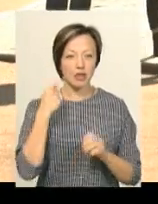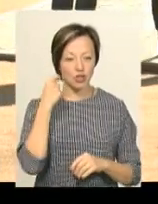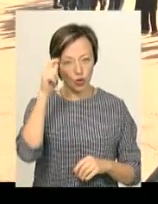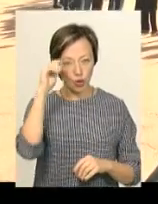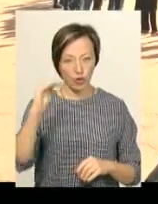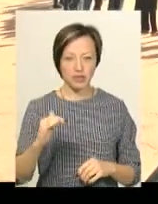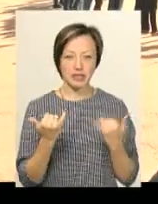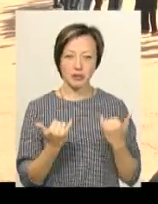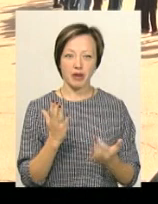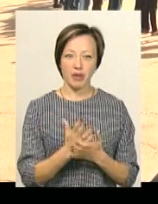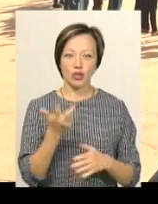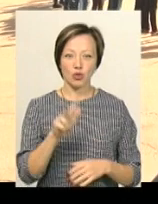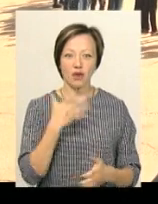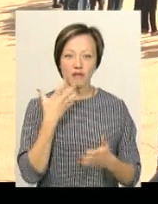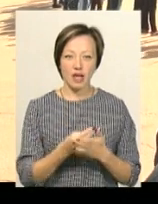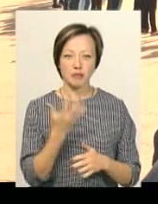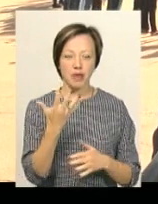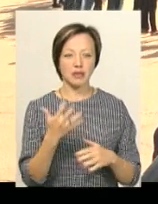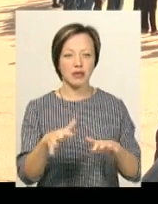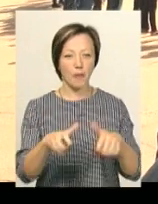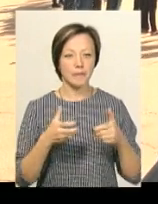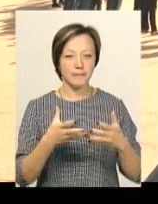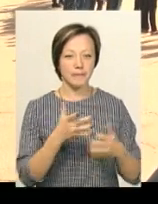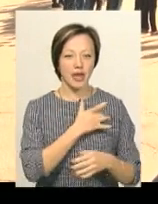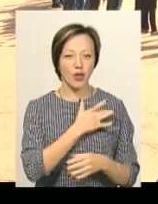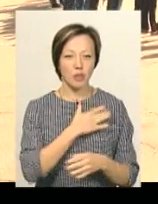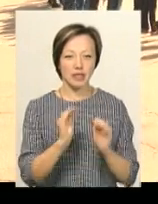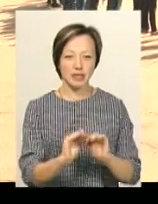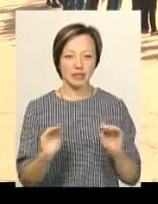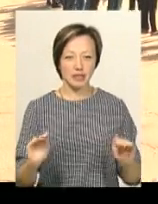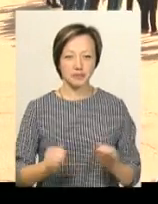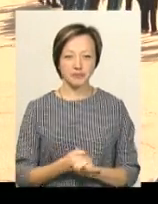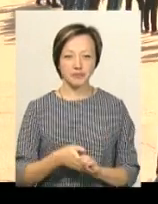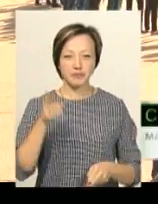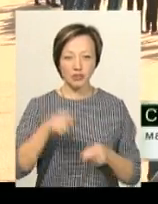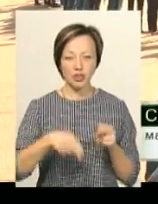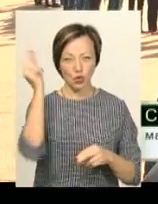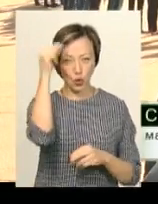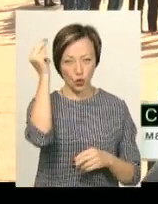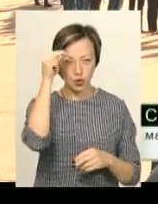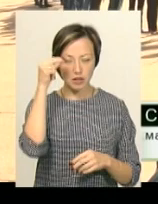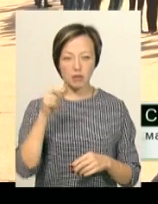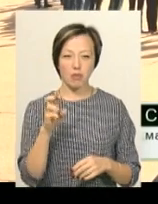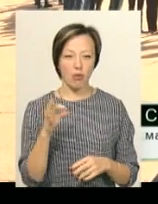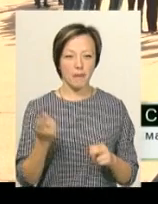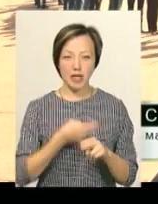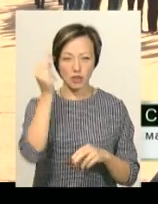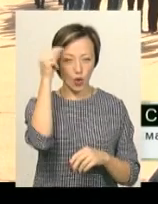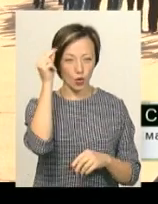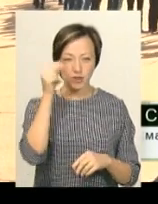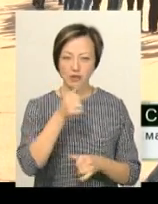хлопця. Каже, тепер має трьох власних та п'ятеро прийомних дітей. Закінчили курси, тому що без курсів